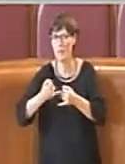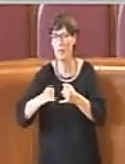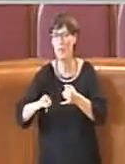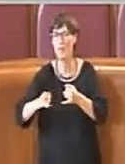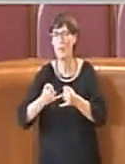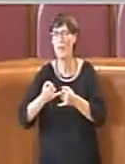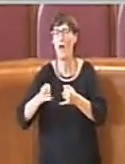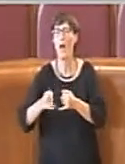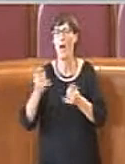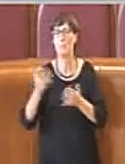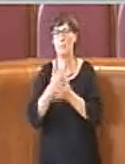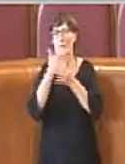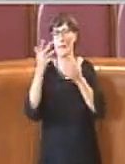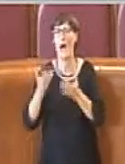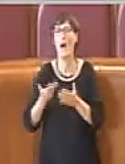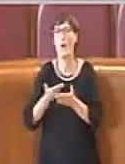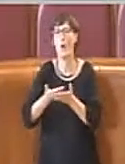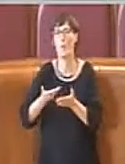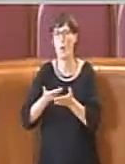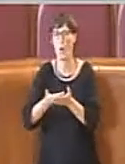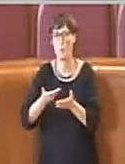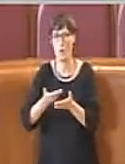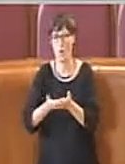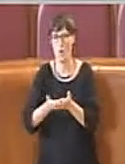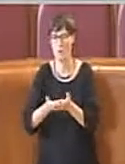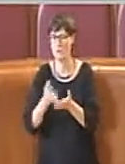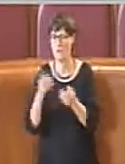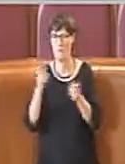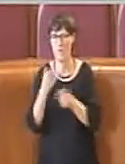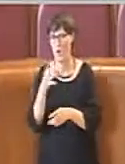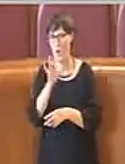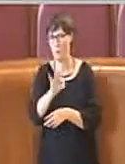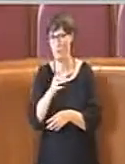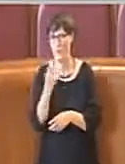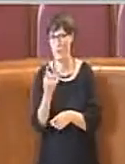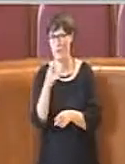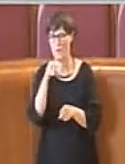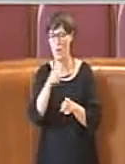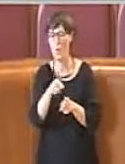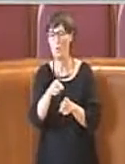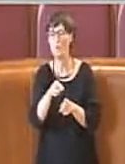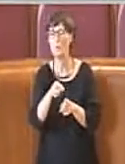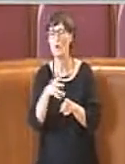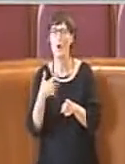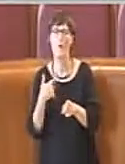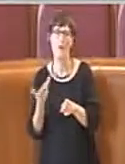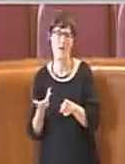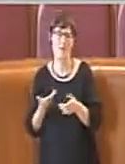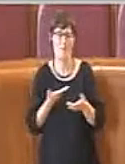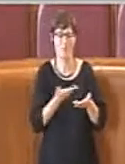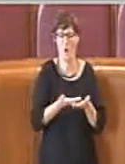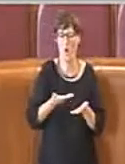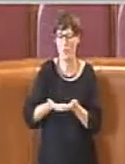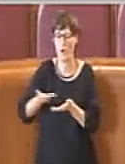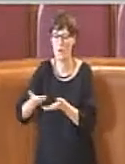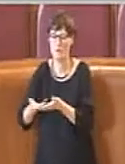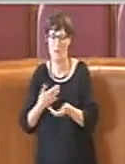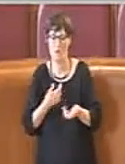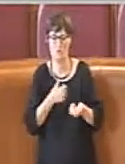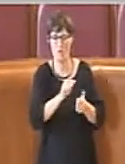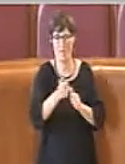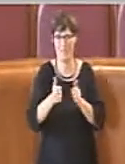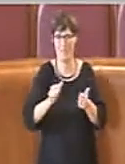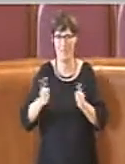sono poi le proposte che vanno nella stessa direzione seppur con le dovute divergenze di